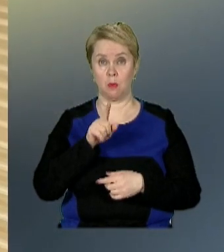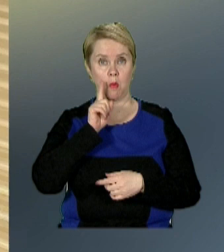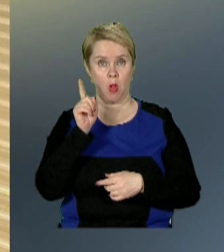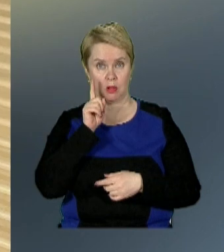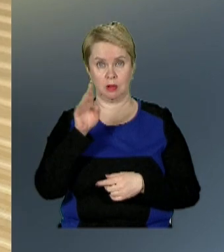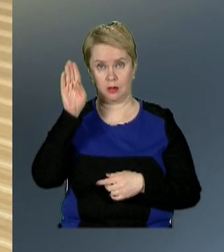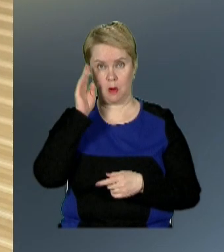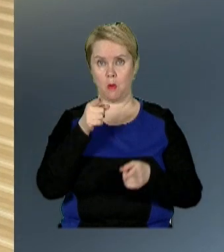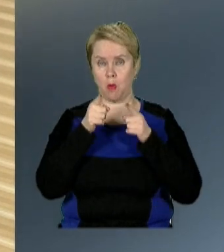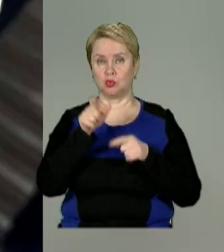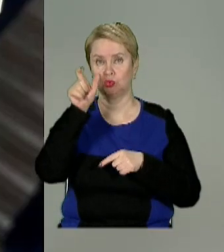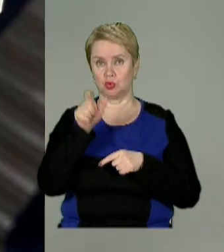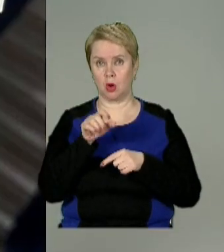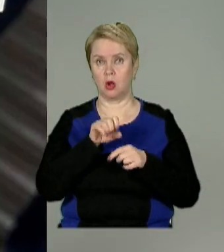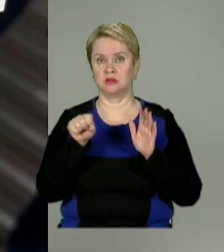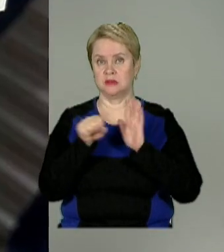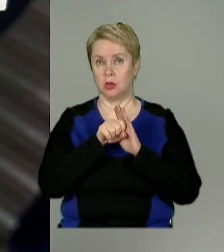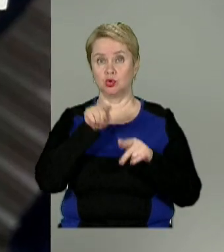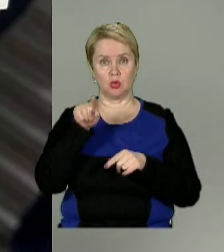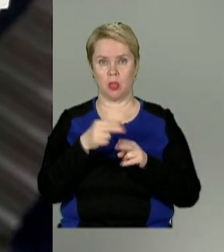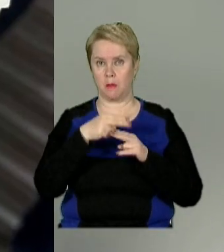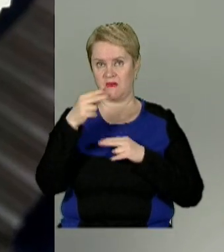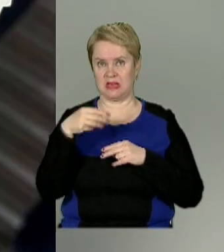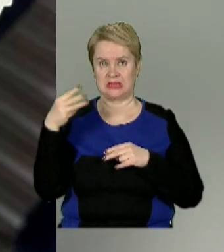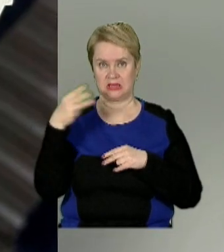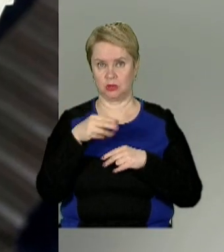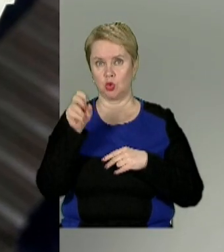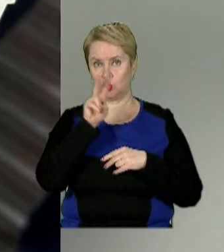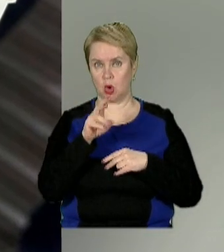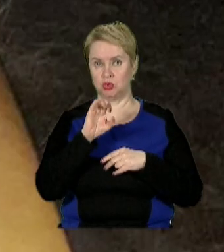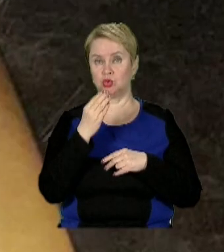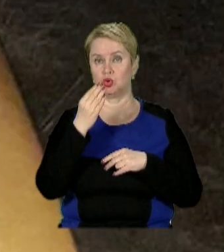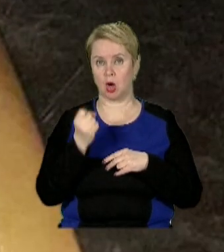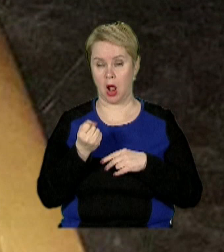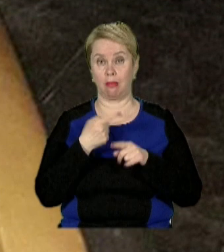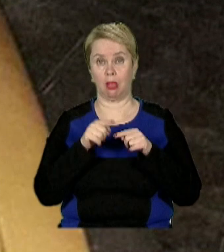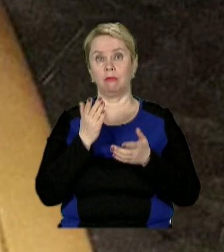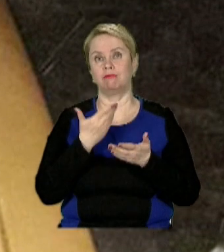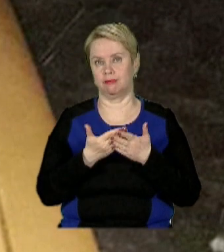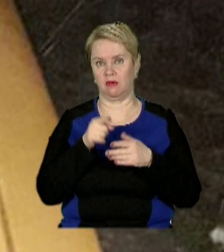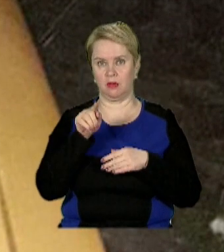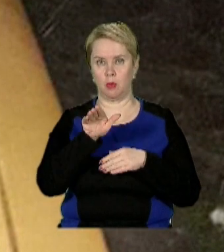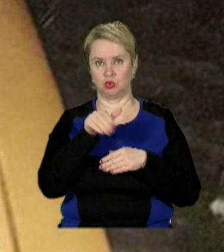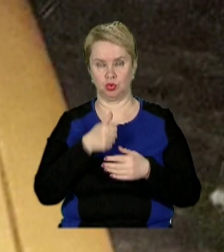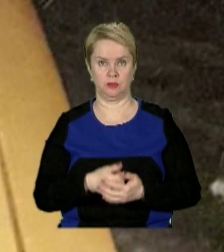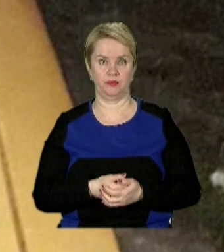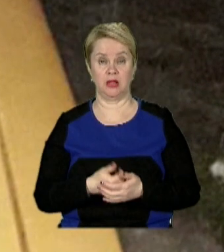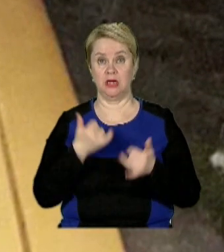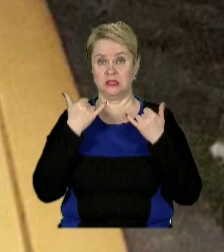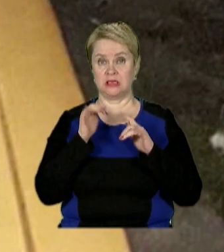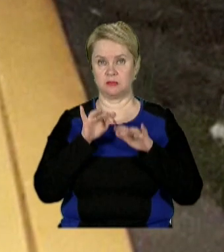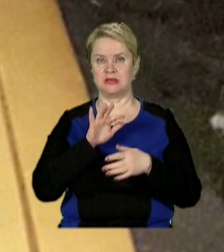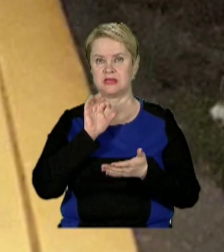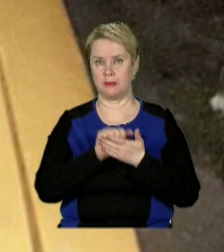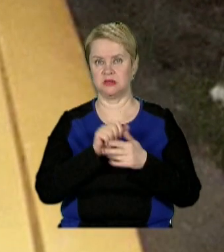молодиків погрожували чоловіку розправою, якщо той не поверне їм три тисячі доларів США, які буцімто у них позичив. Зараз